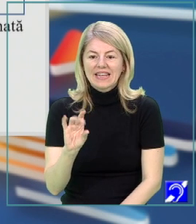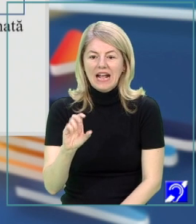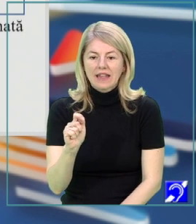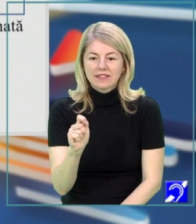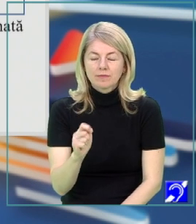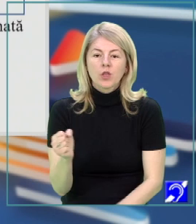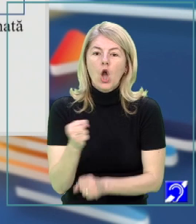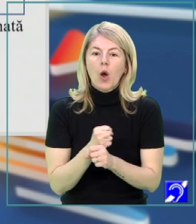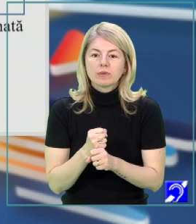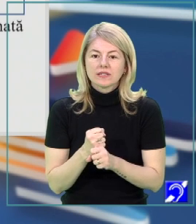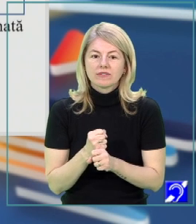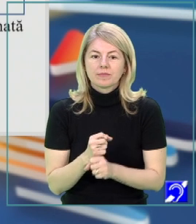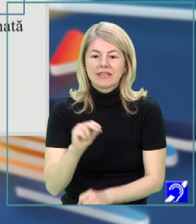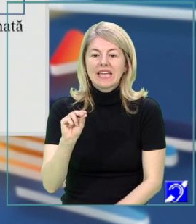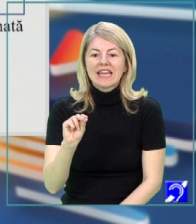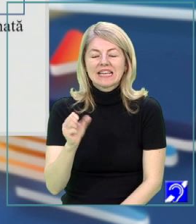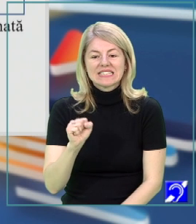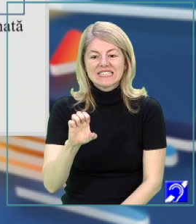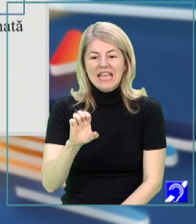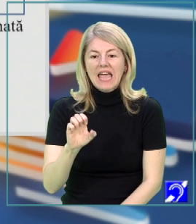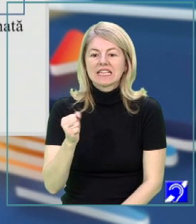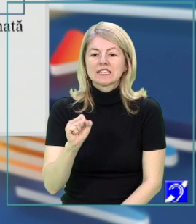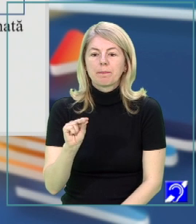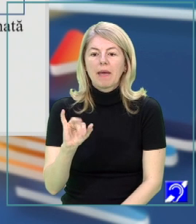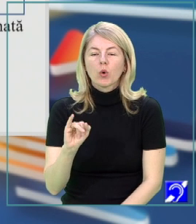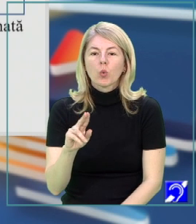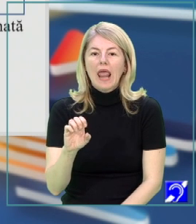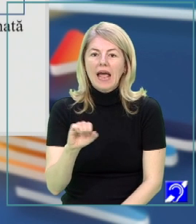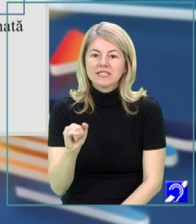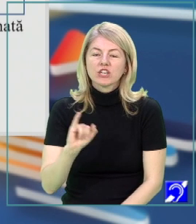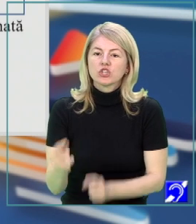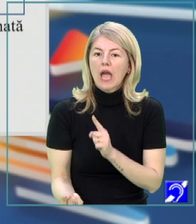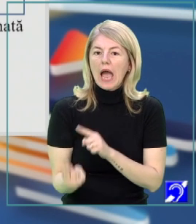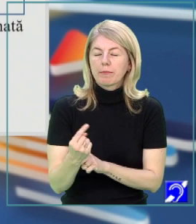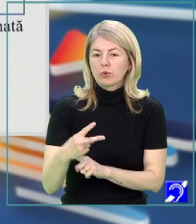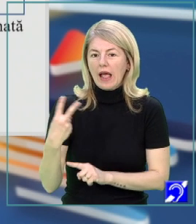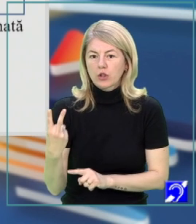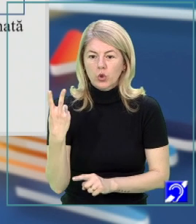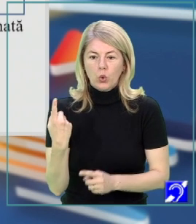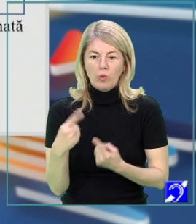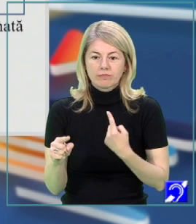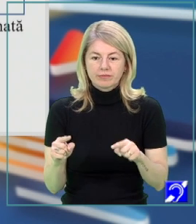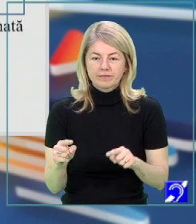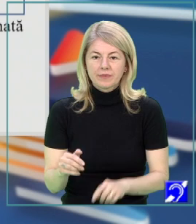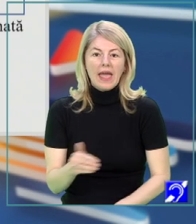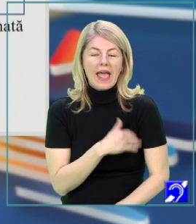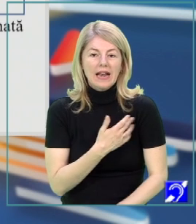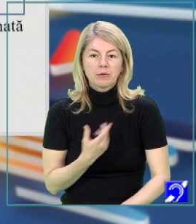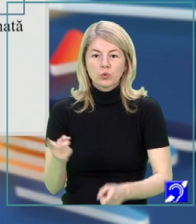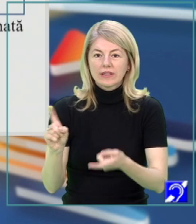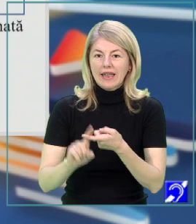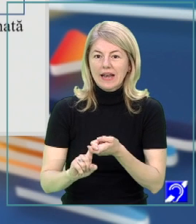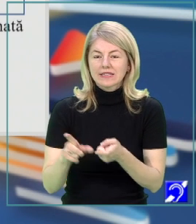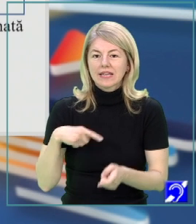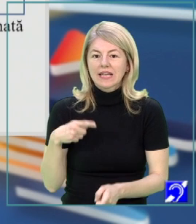Observăm, se speculează primul predicat și ar fi apărut al doilea predicat. Elementul de relație